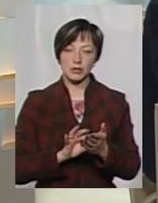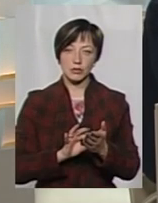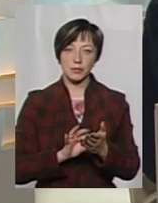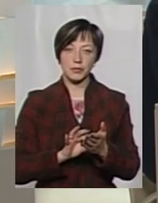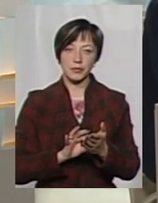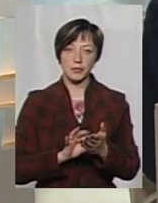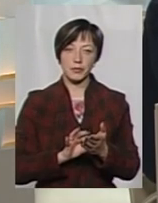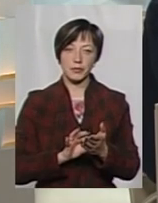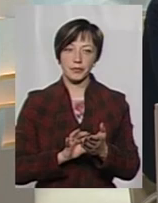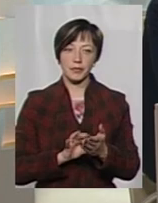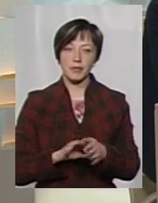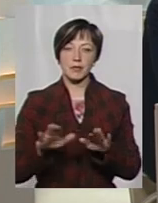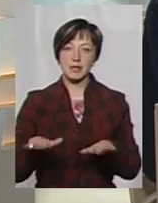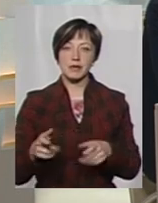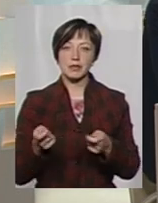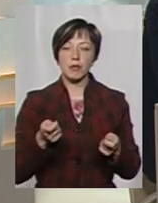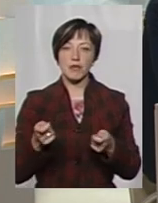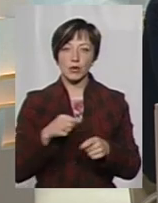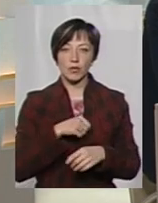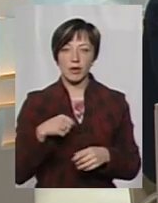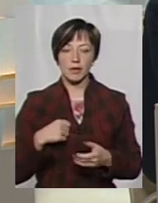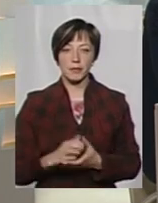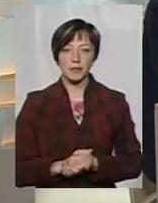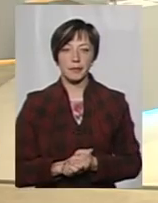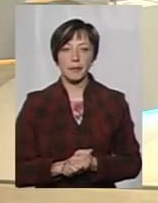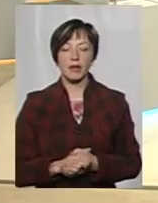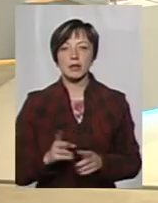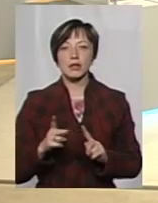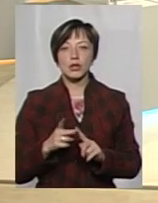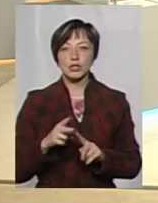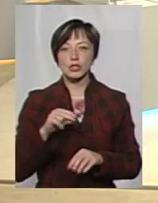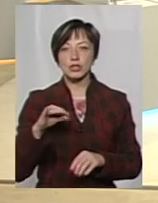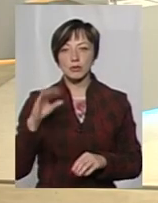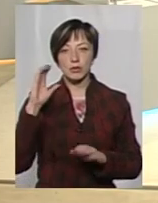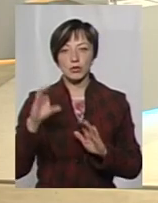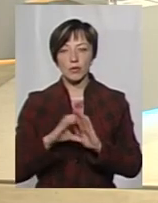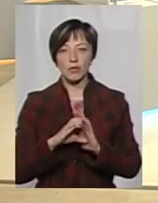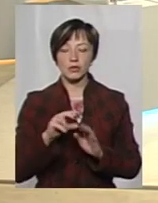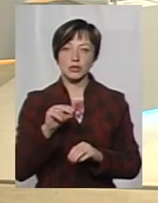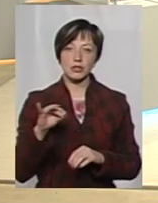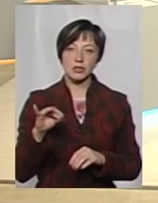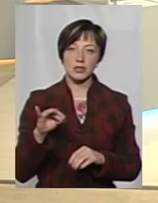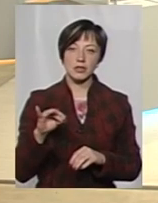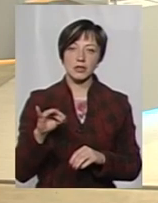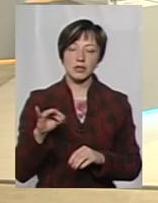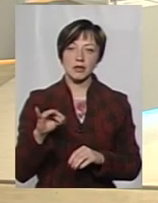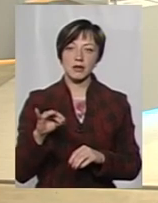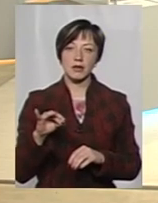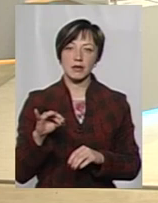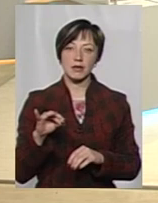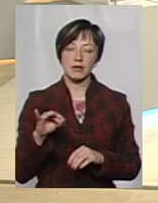її присилаємо на органи місцевого самоврядування. Друге питання, чи прислуховуються вони, чи дають